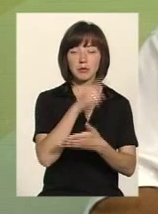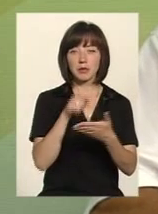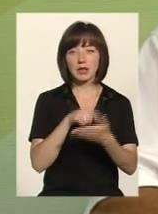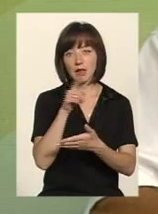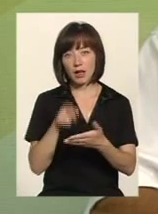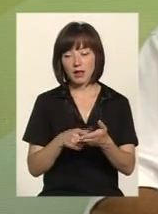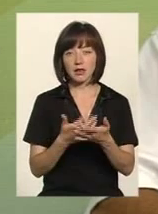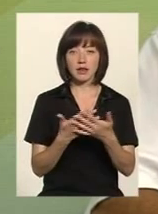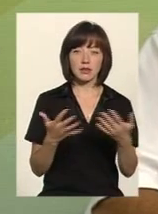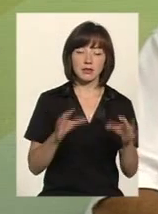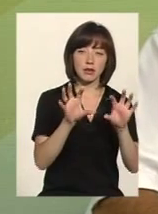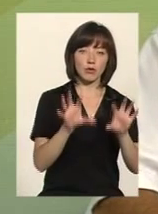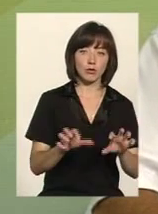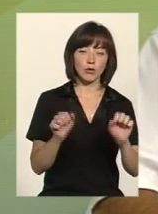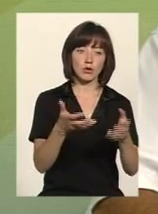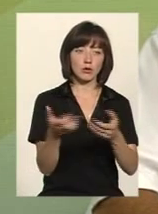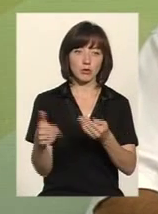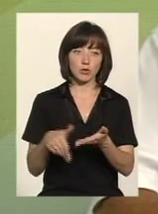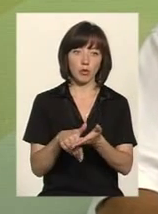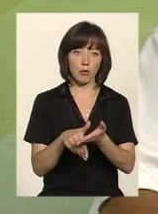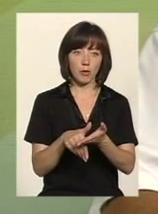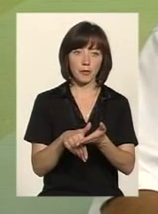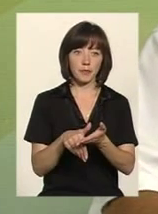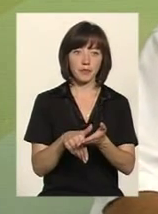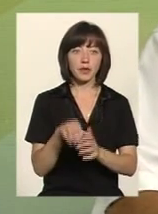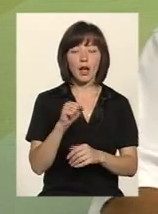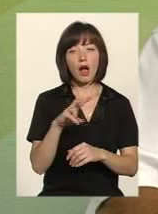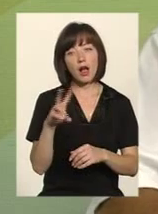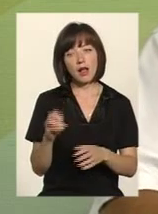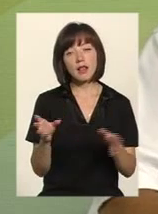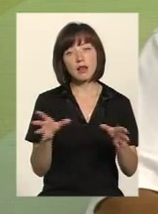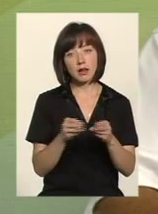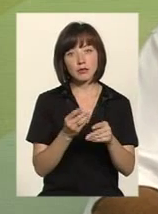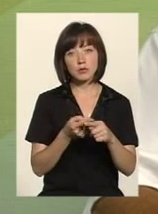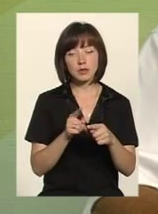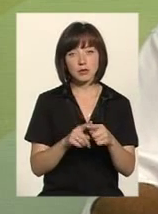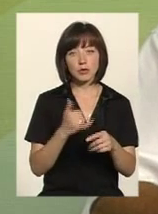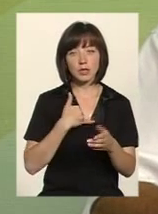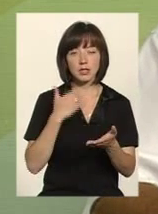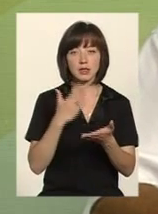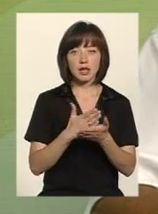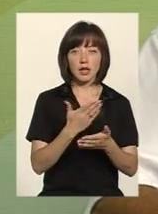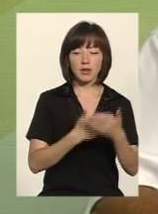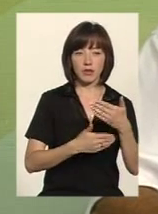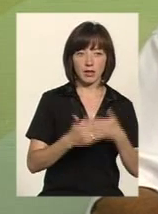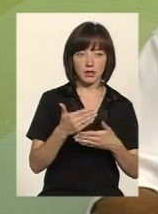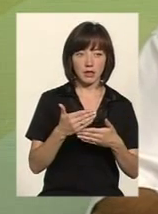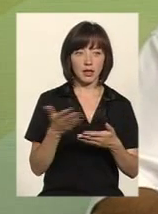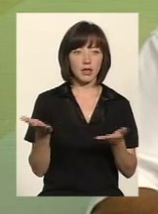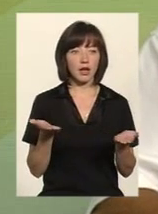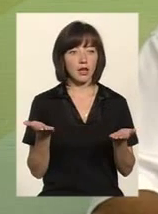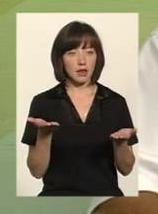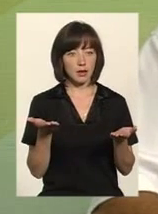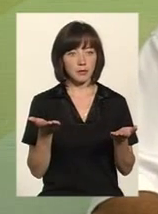чи адміністративного законодавства, він отримує допомогу. Але разом з тим, у нашій іншій є інваліди, які